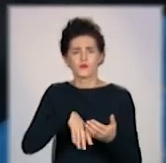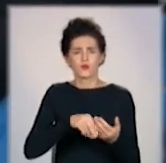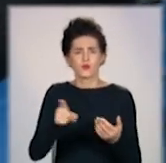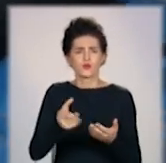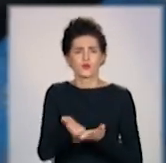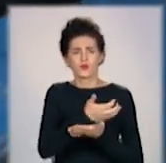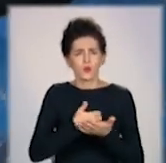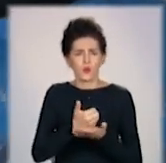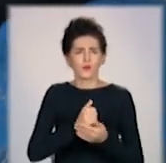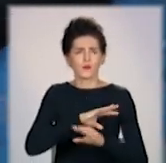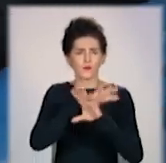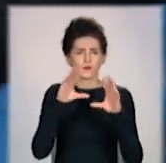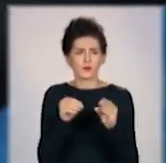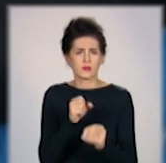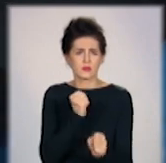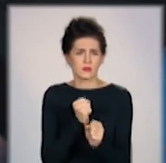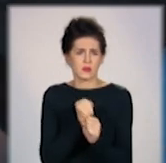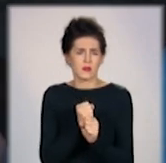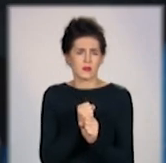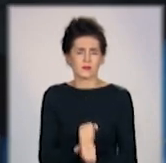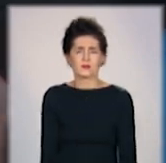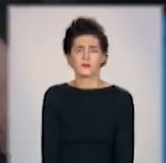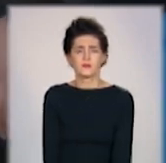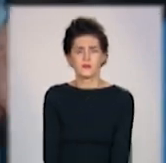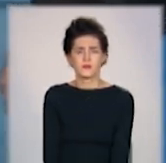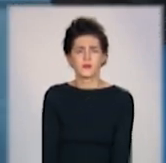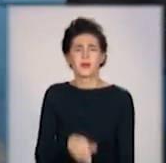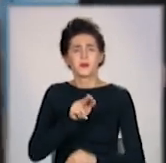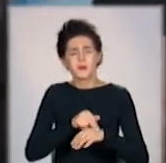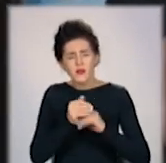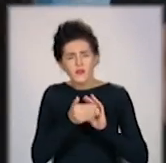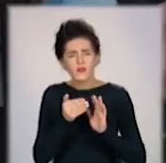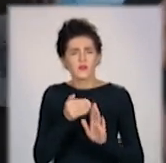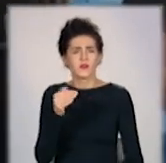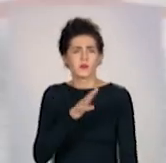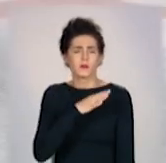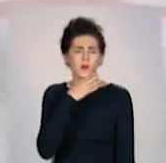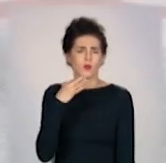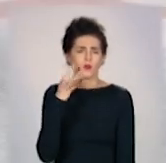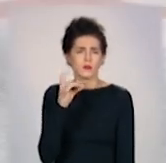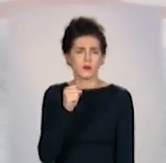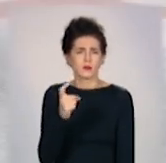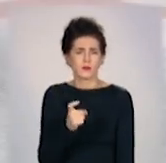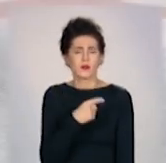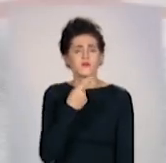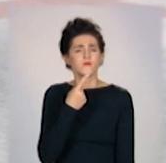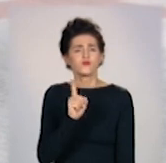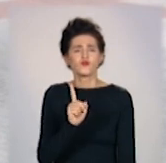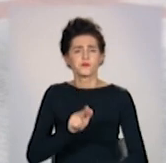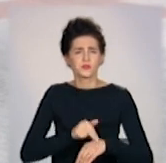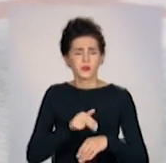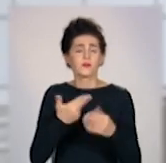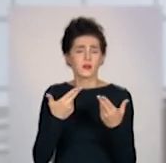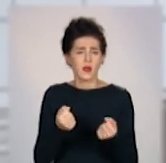говорили. Тут вона все творить. Поліцію викликали багато разів. У поліції кажуть, усе на що